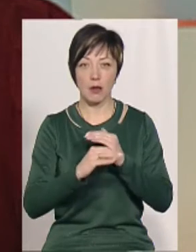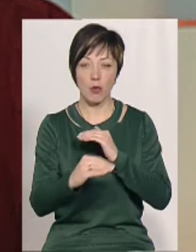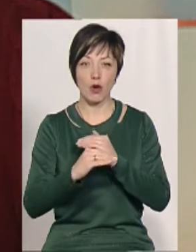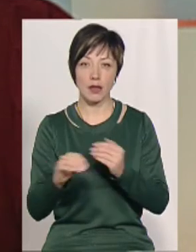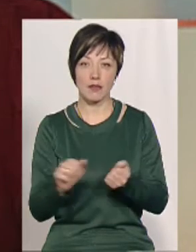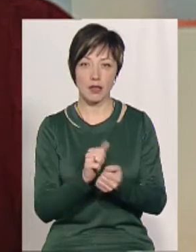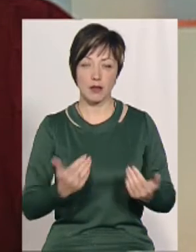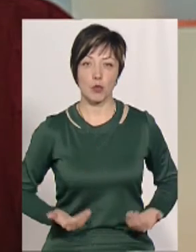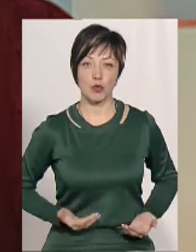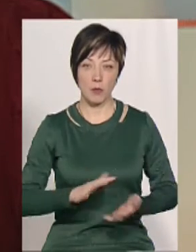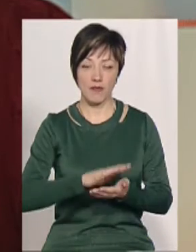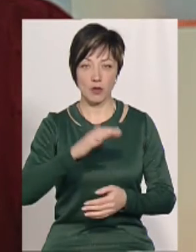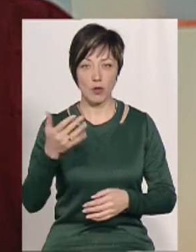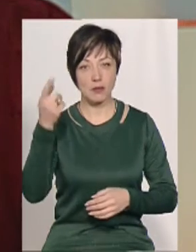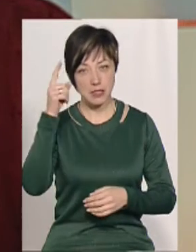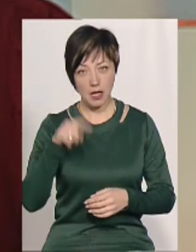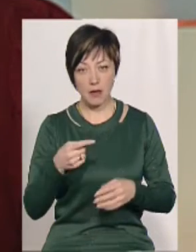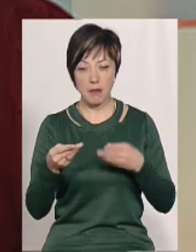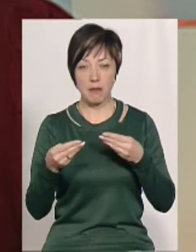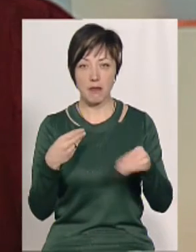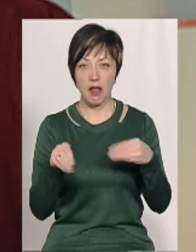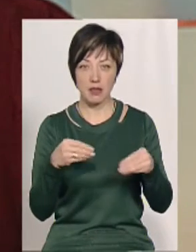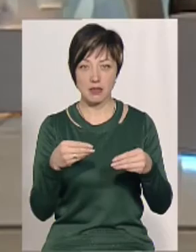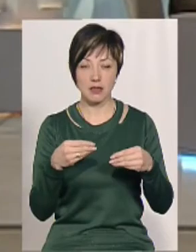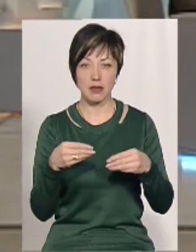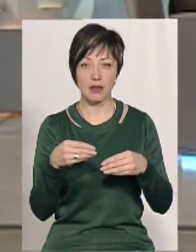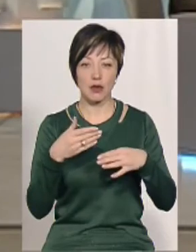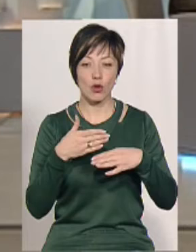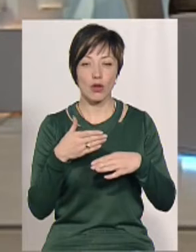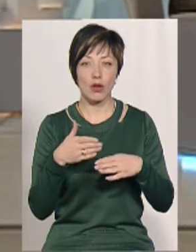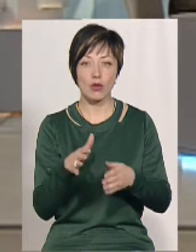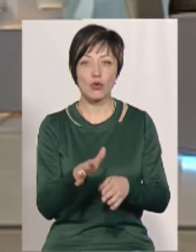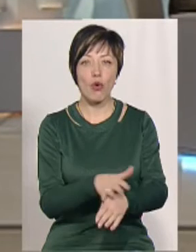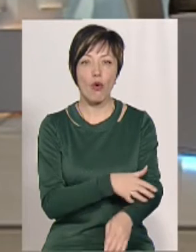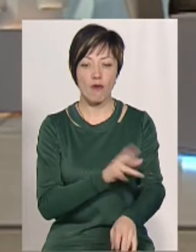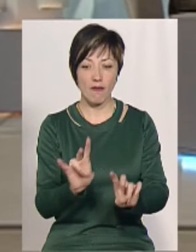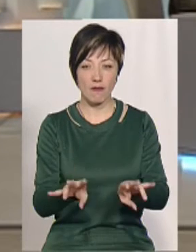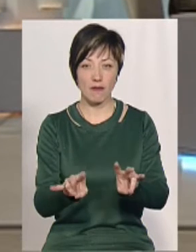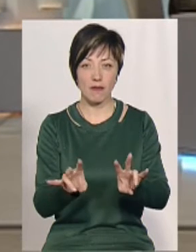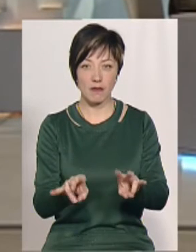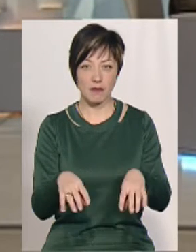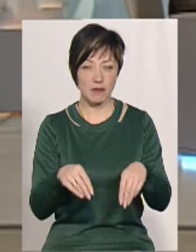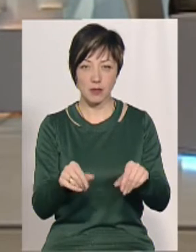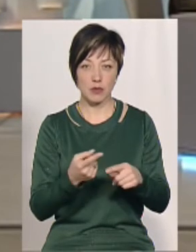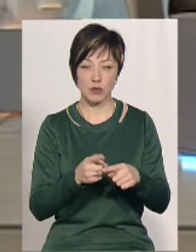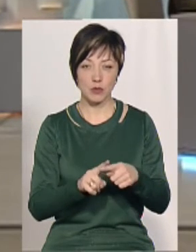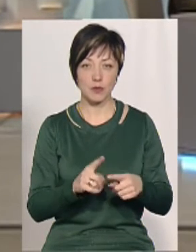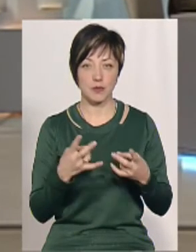полігон твердих побутових відходів. Тому що ми знаємо, що пластик розкладається, ну, дуже і дуже довго. І тому...